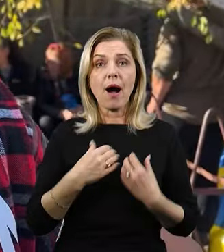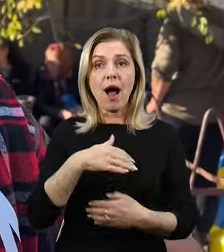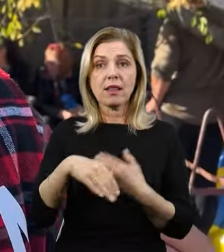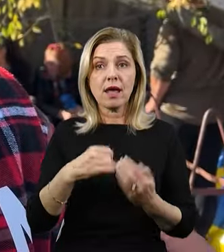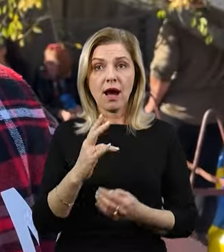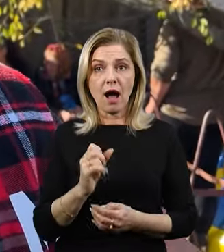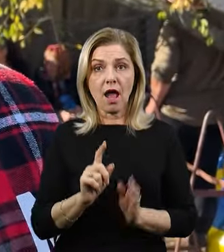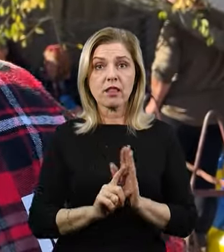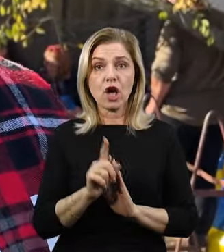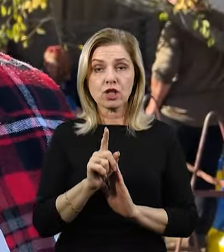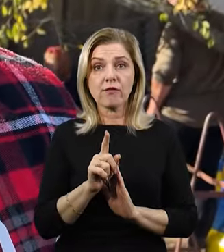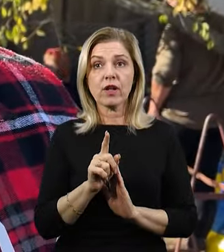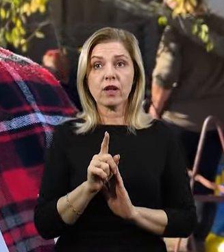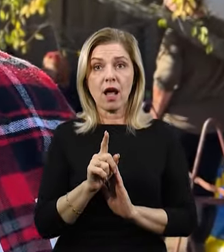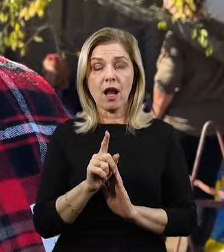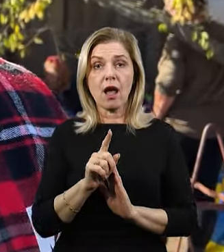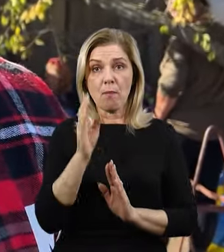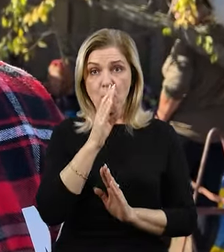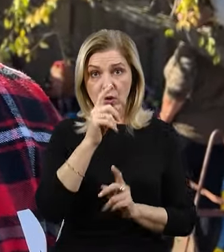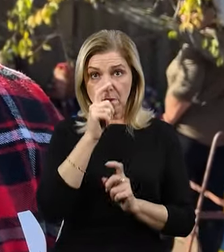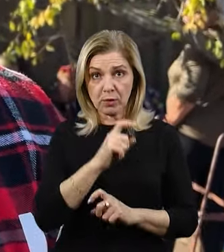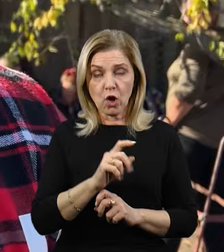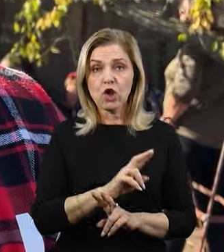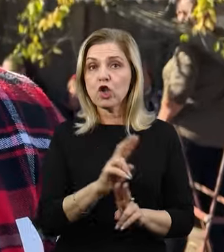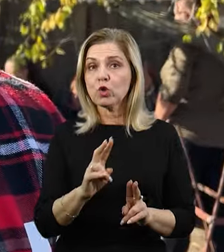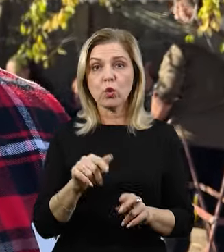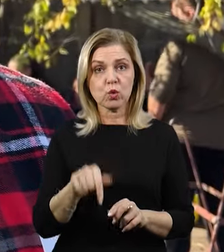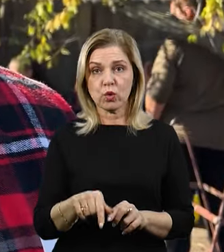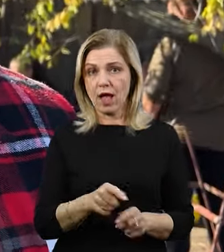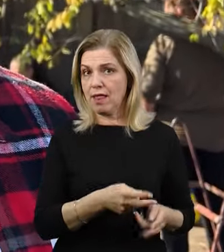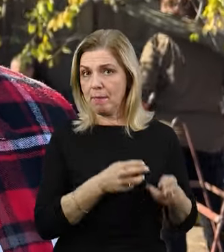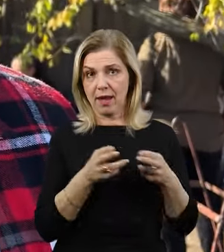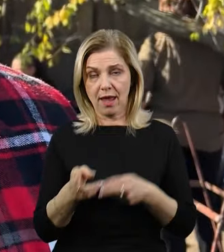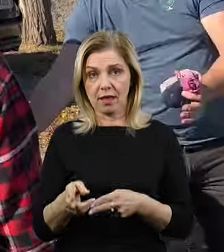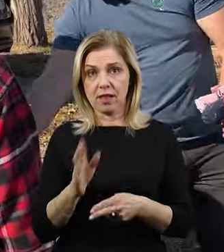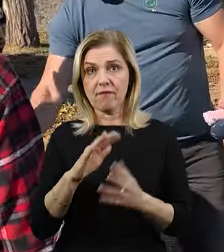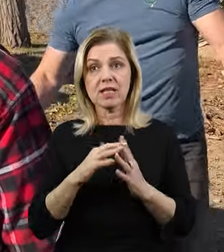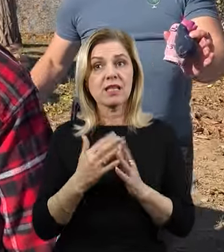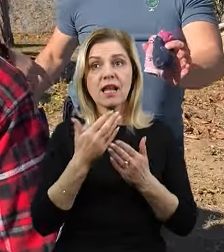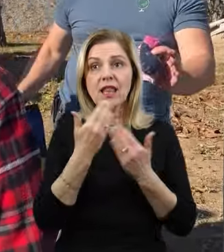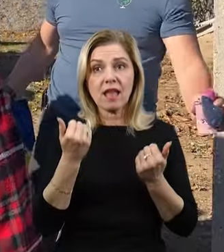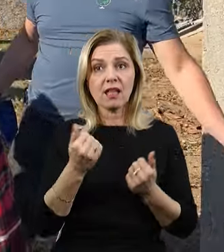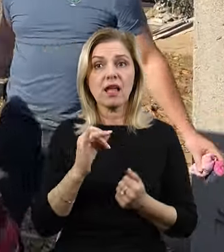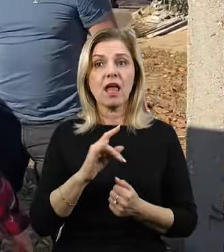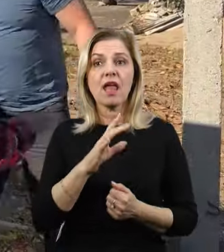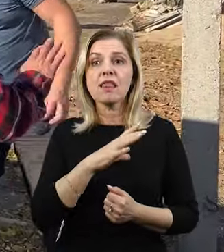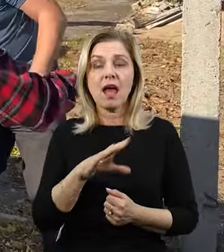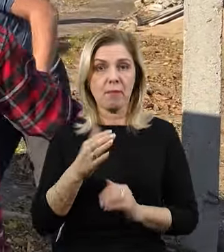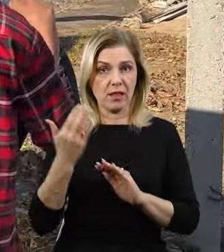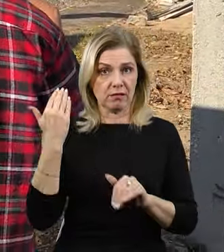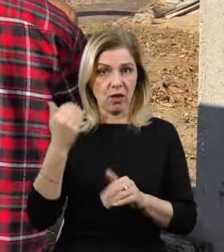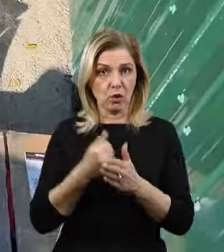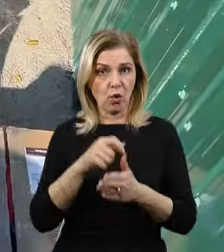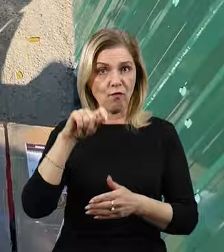наступленням непогодних условий сюди ніхто не приїде. В селі немає води, але води немає і не було. До війни высохли